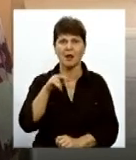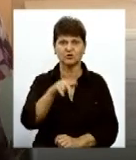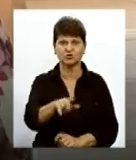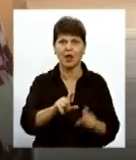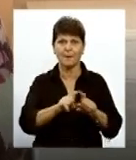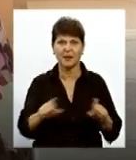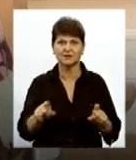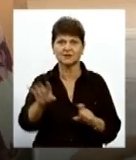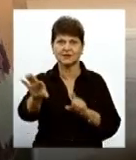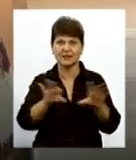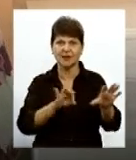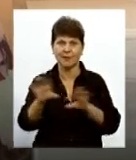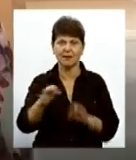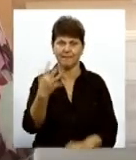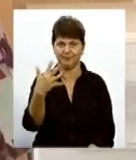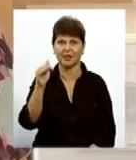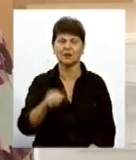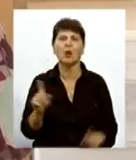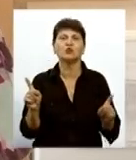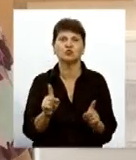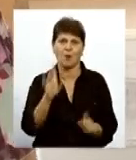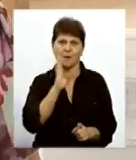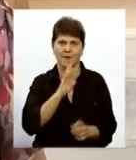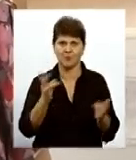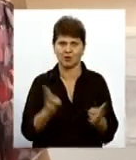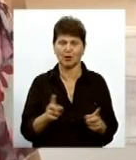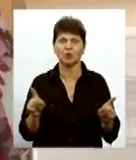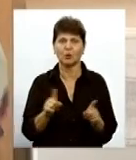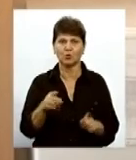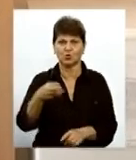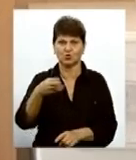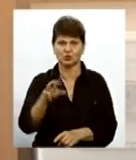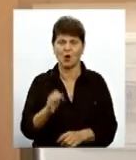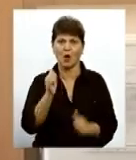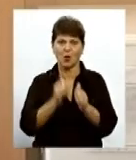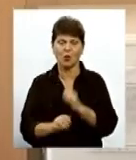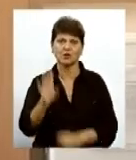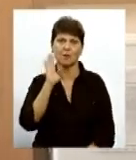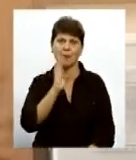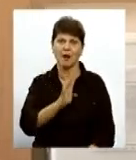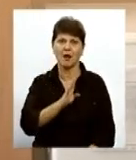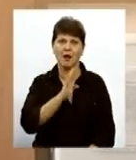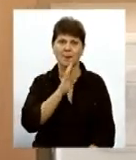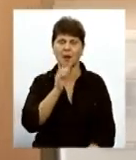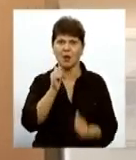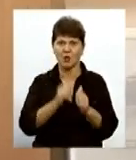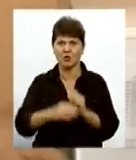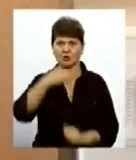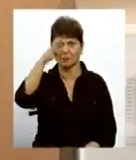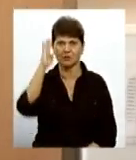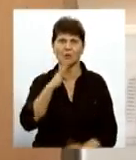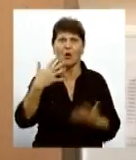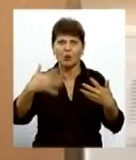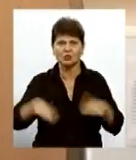магазин і набирала на цих 5 тисяч, що їй потрібно Тому що кожна мама, кожні батьки вже